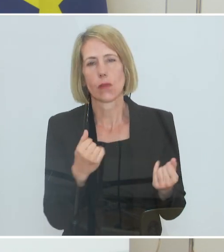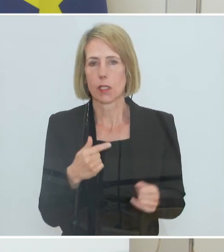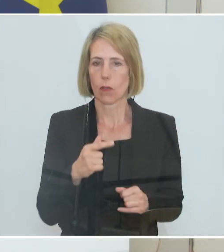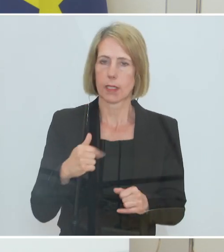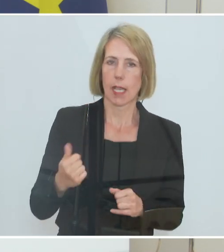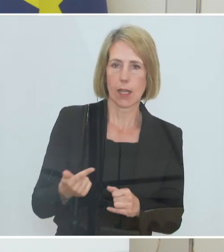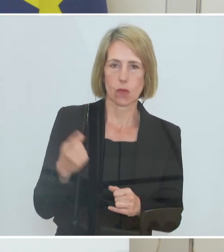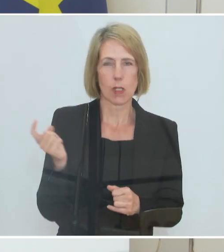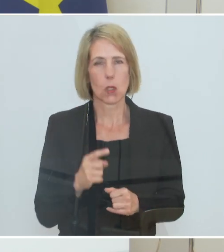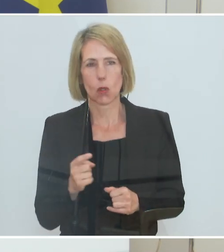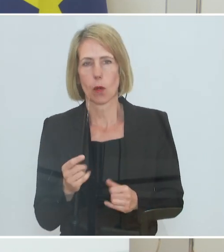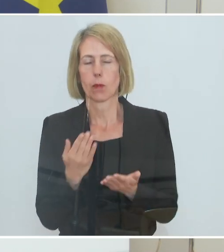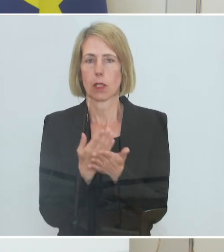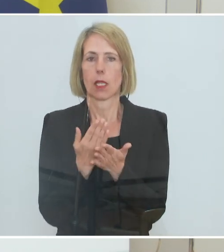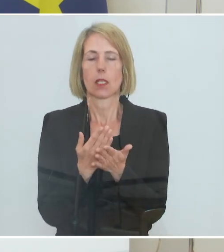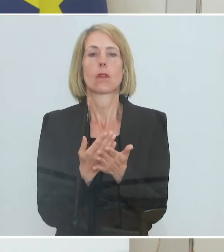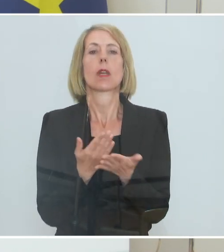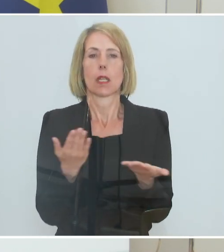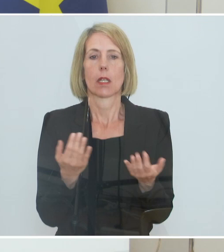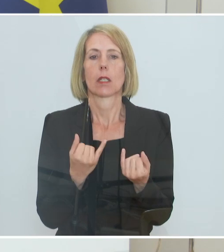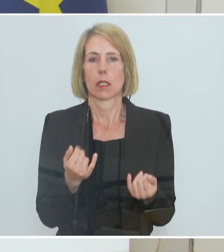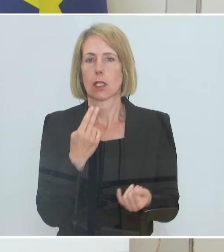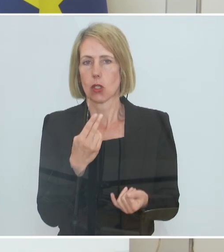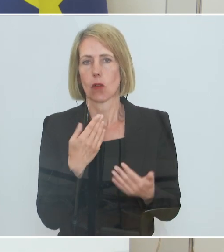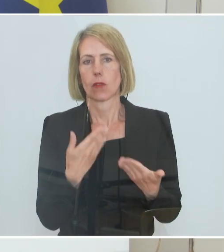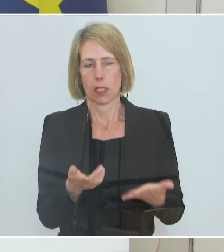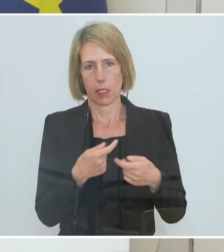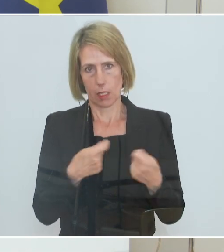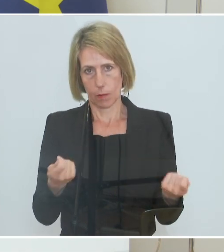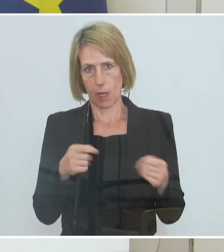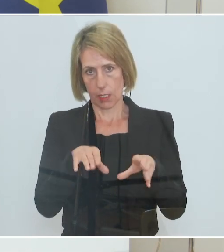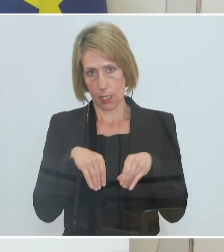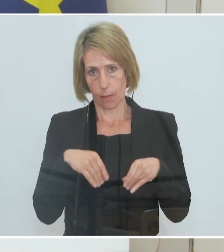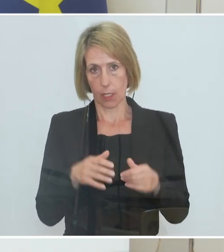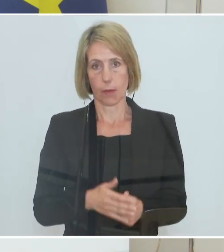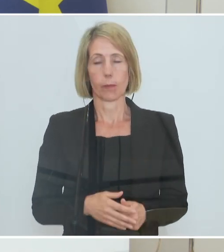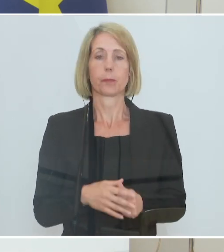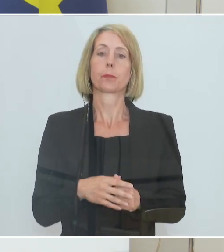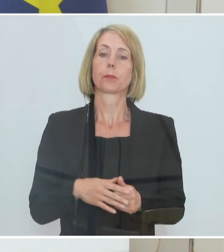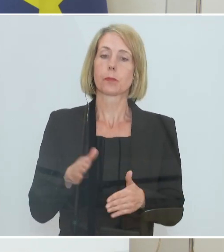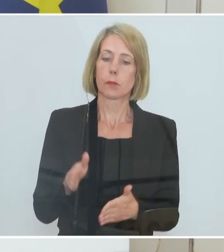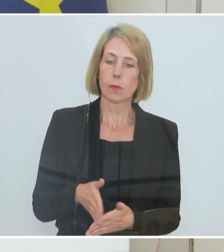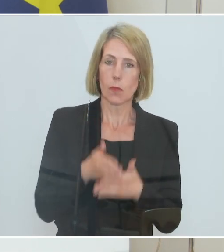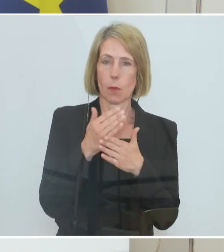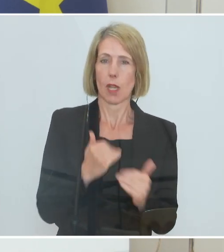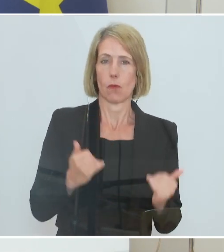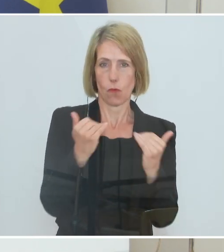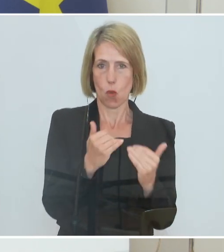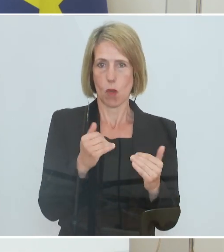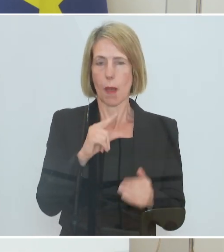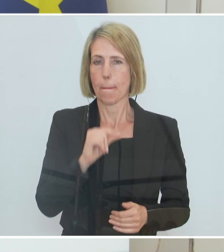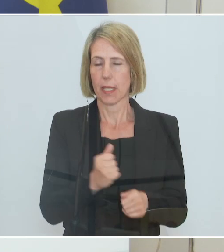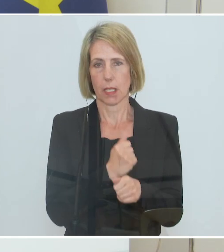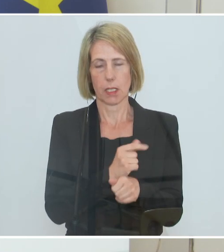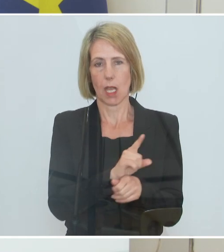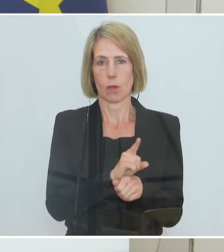um eben da keine Möglichkeit zu haben, das zu beeinflussen. Die Beihilfenhöhe, die Mindestarbeitszeit wird genauso